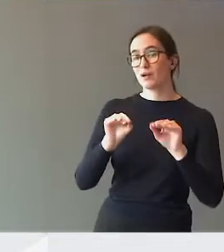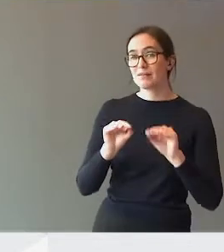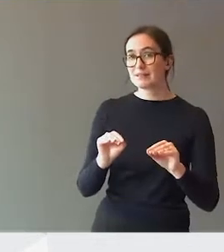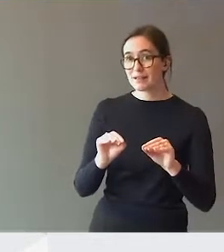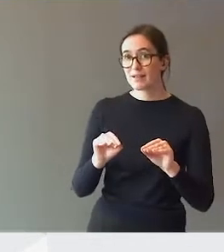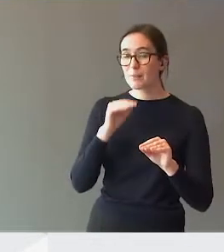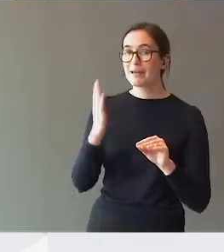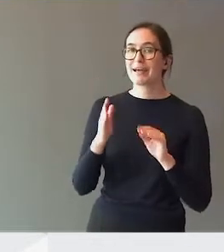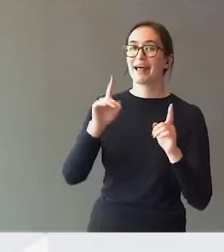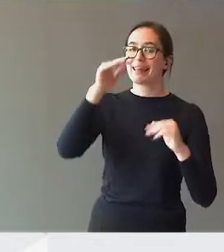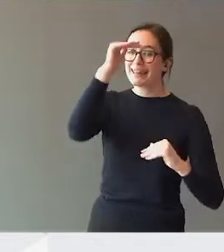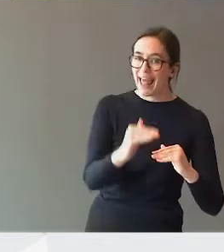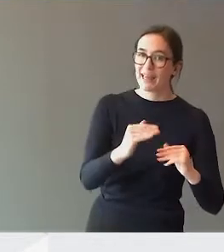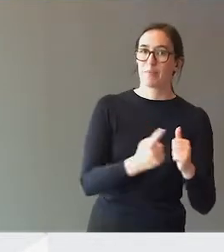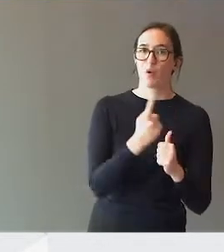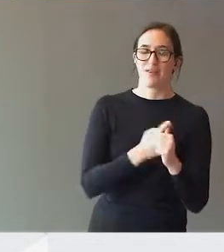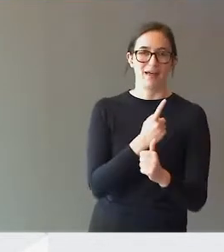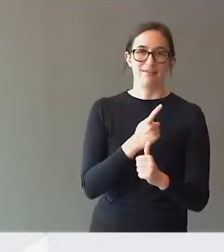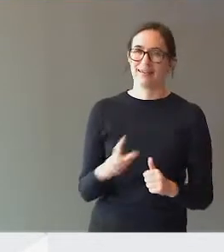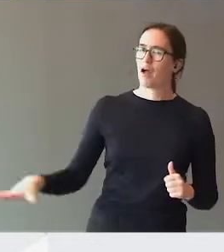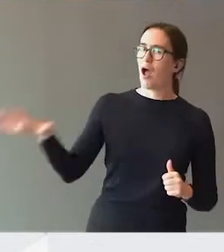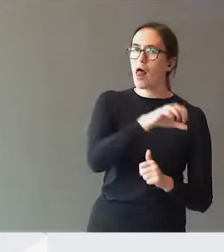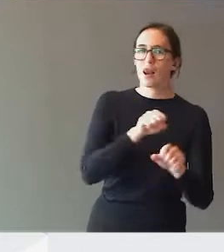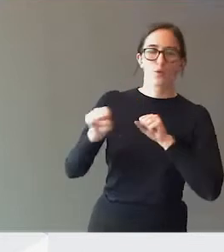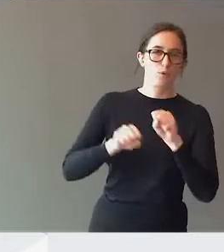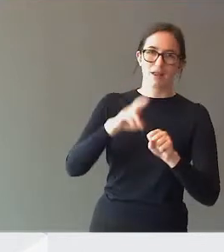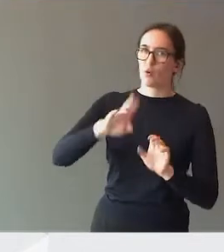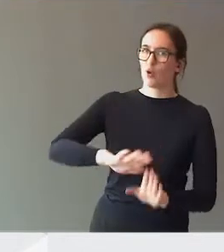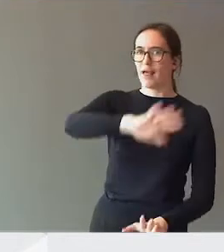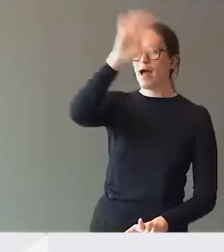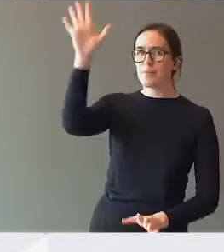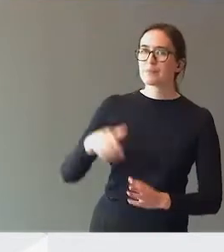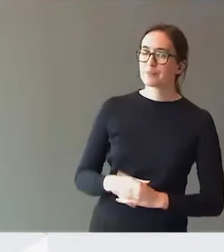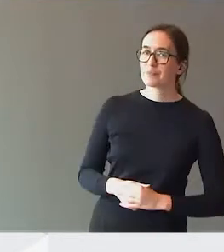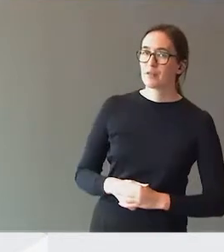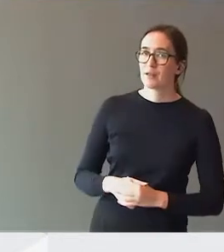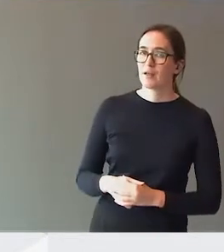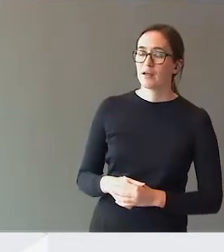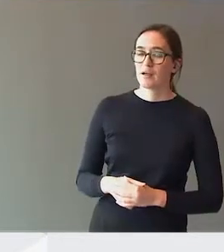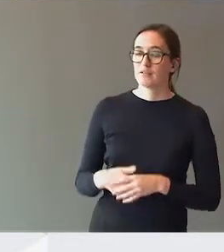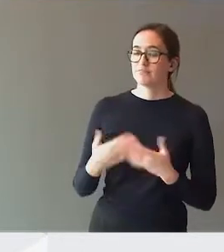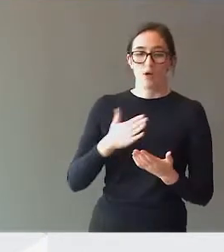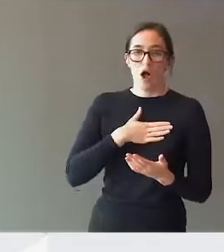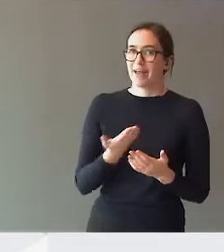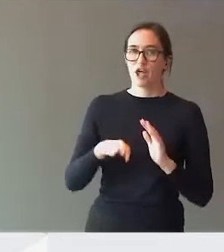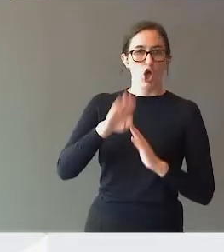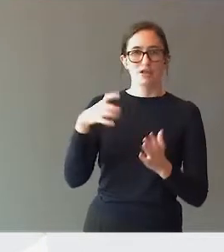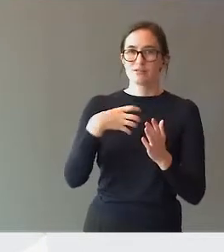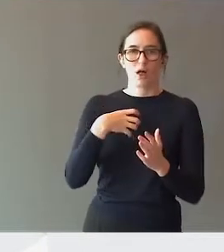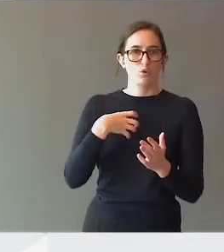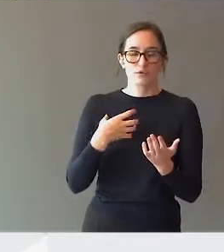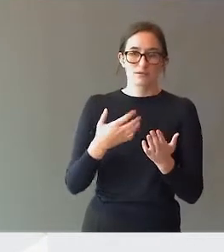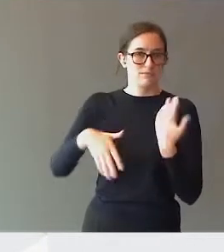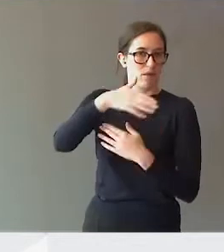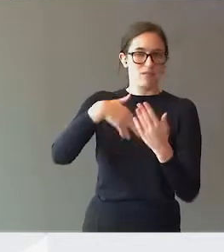blir nedprioritert i alle kommuner i hele Norge. Det har ikke høy status blant